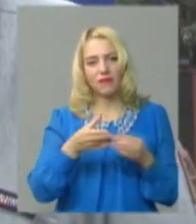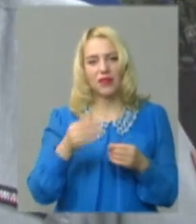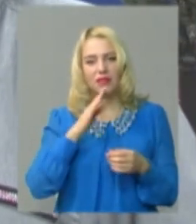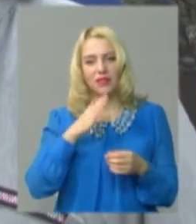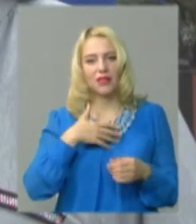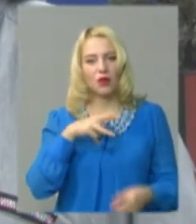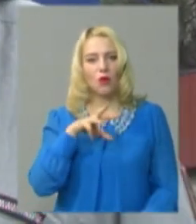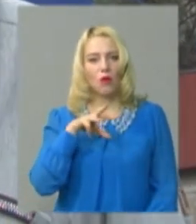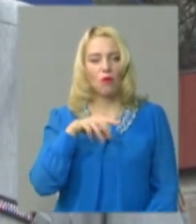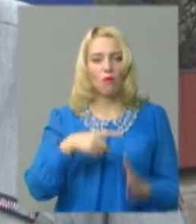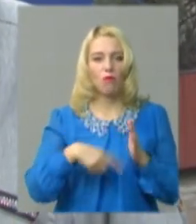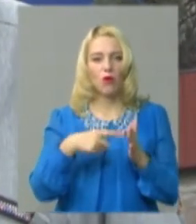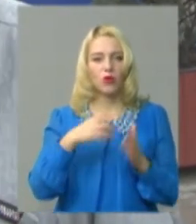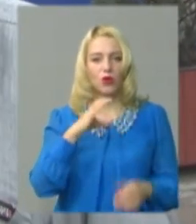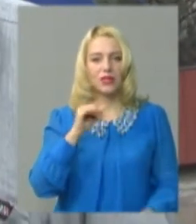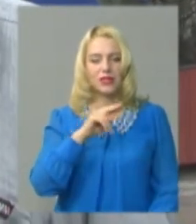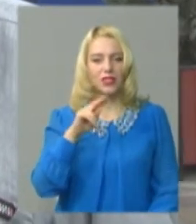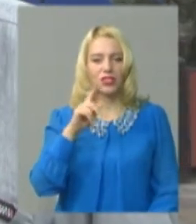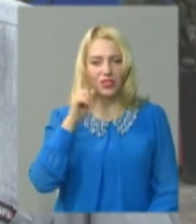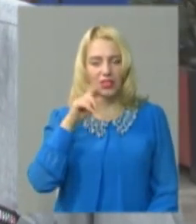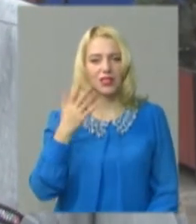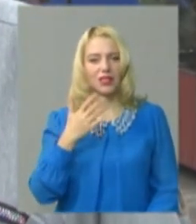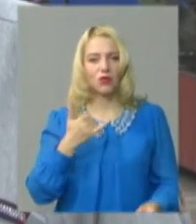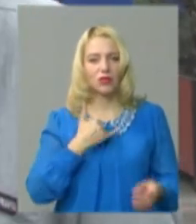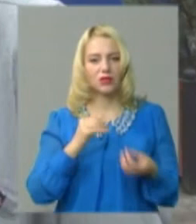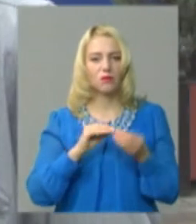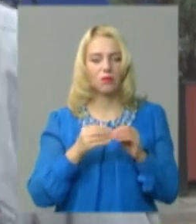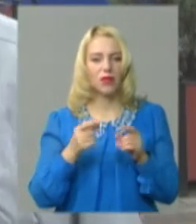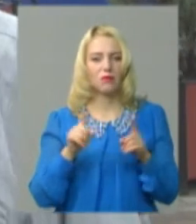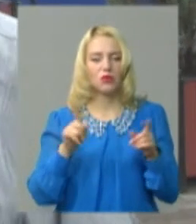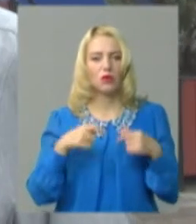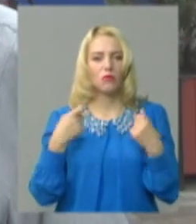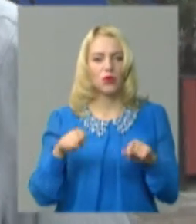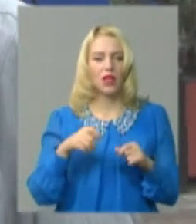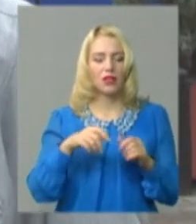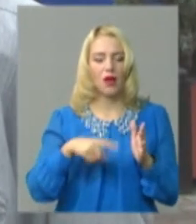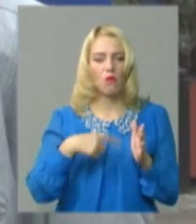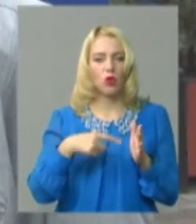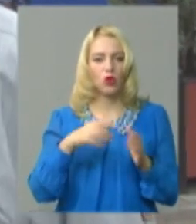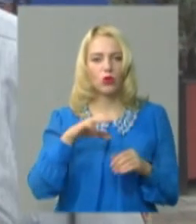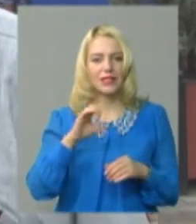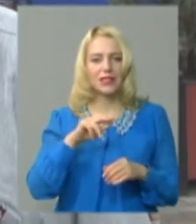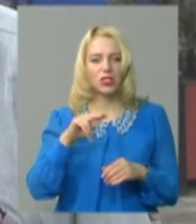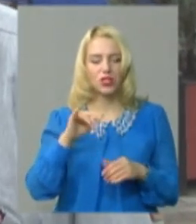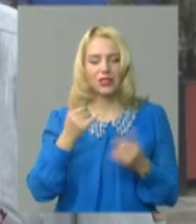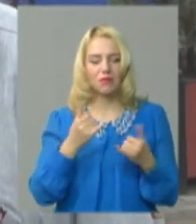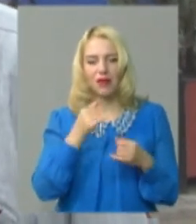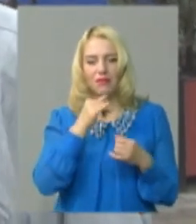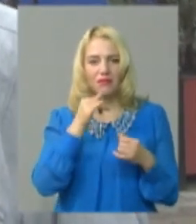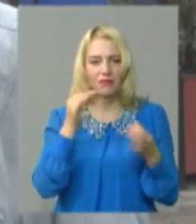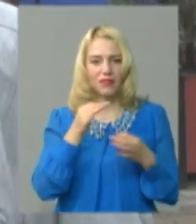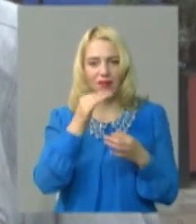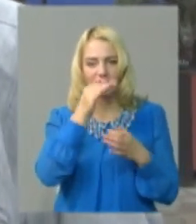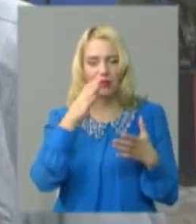з нашою моторсіччю, ви знаєте, які проблеми, які в нас, що продали моторсіч, а тепер не можуть ніяк кінці з